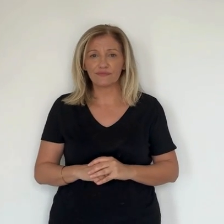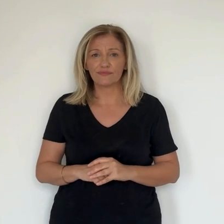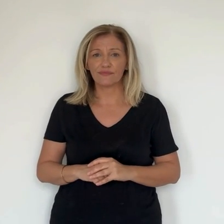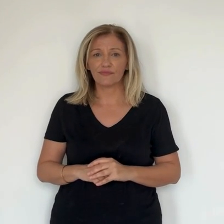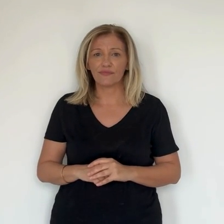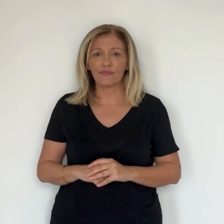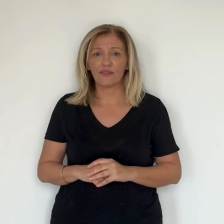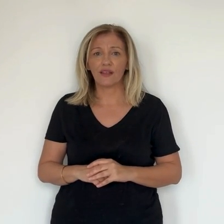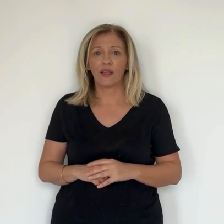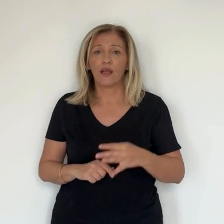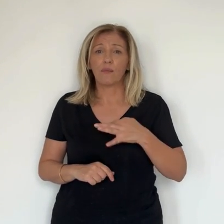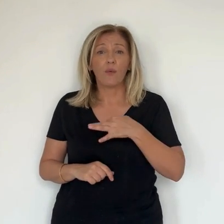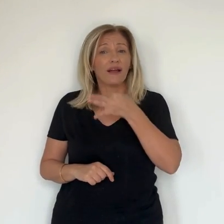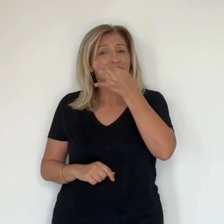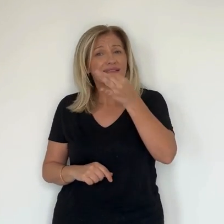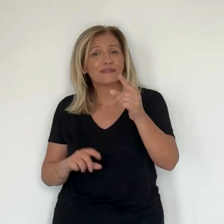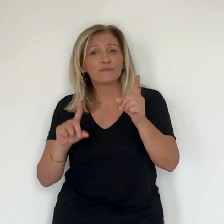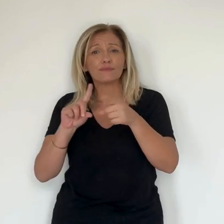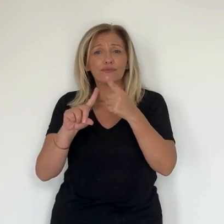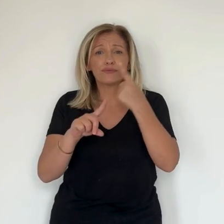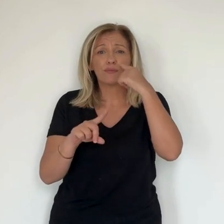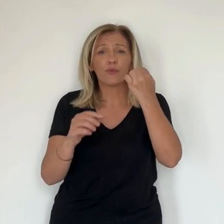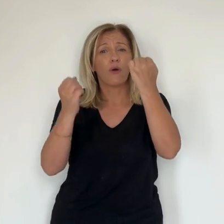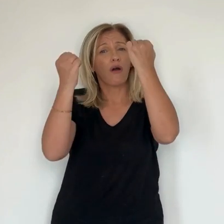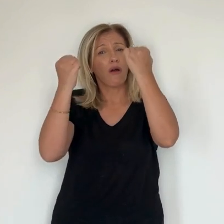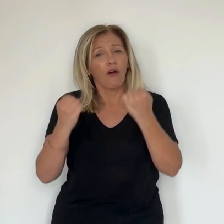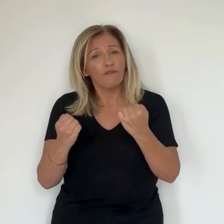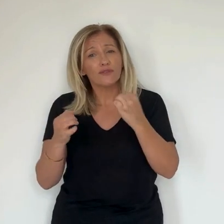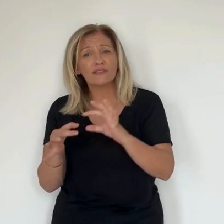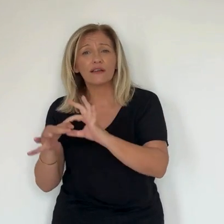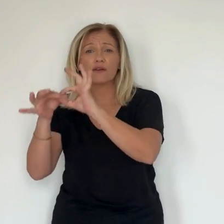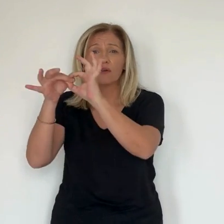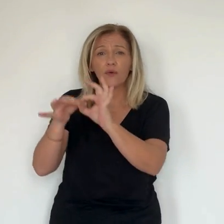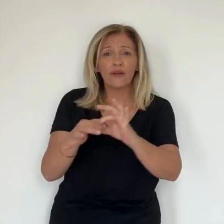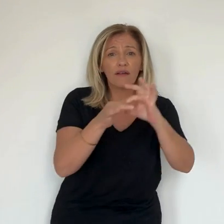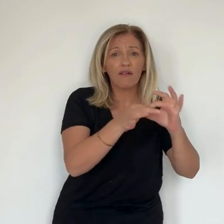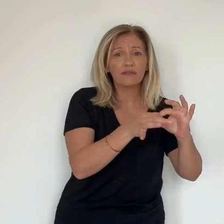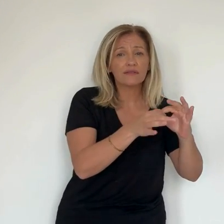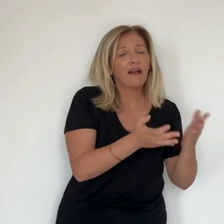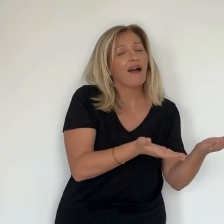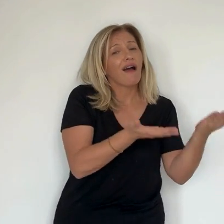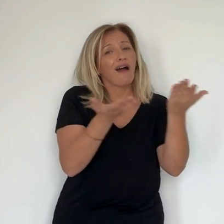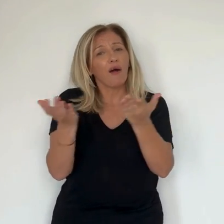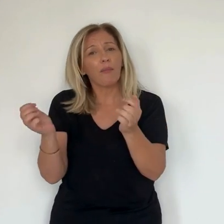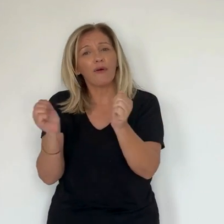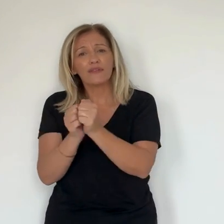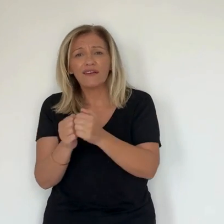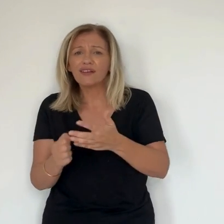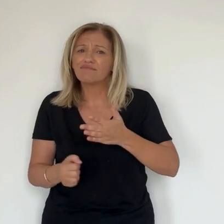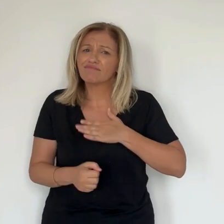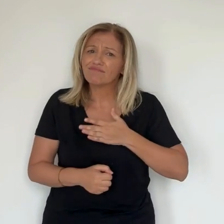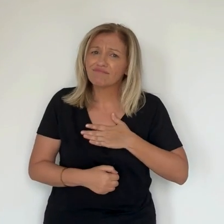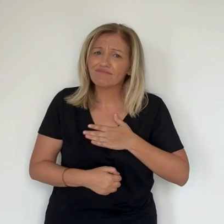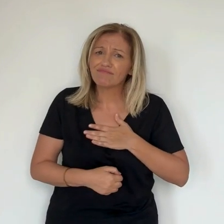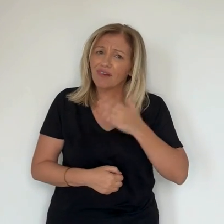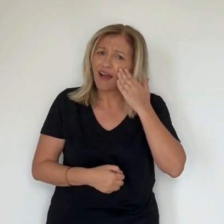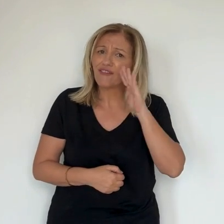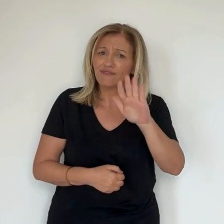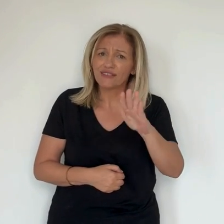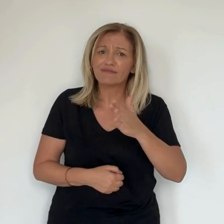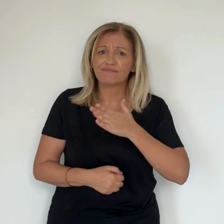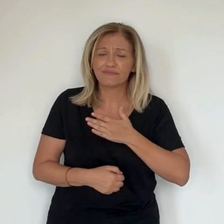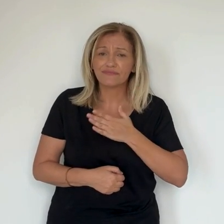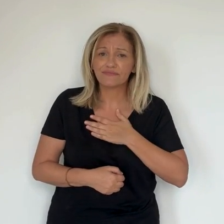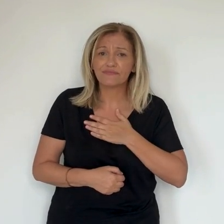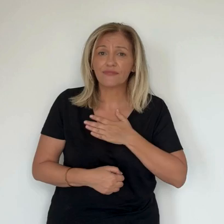et sans la moindre réticence. Mais par ailleurs, je vais dire très clairement que moi je viens de ce qu'on appelle les Outre-mer, de la Guyane entre autres, enfin en particulier,